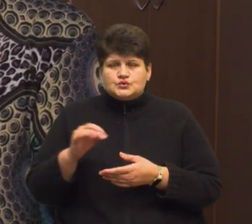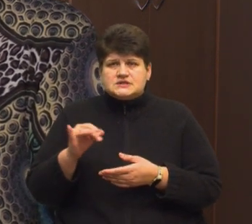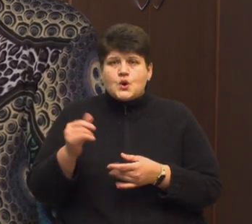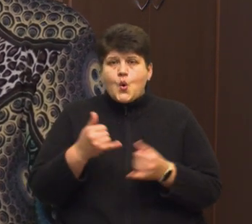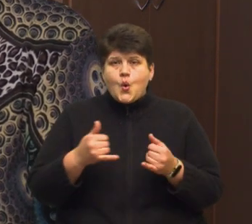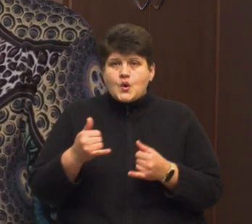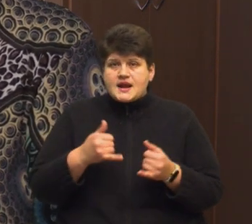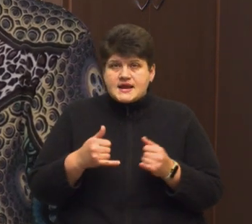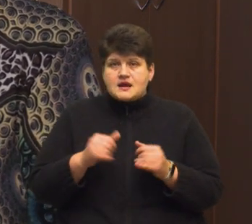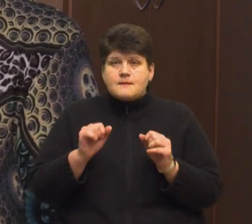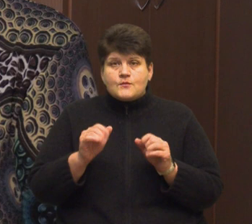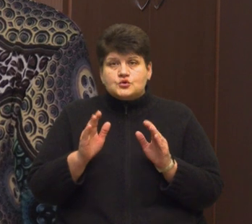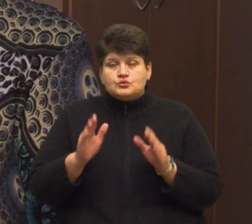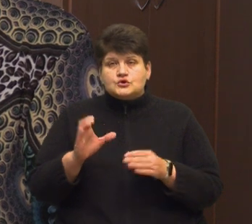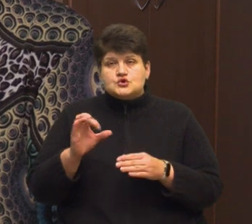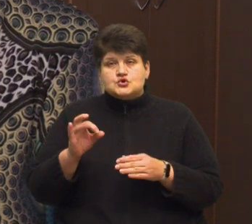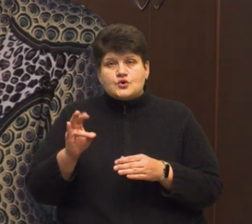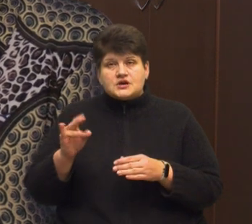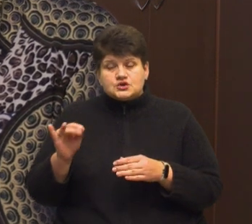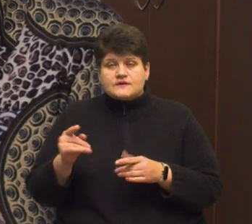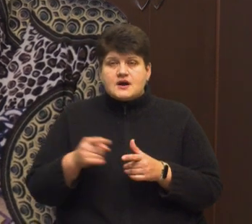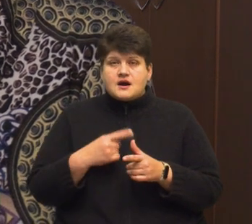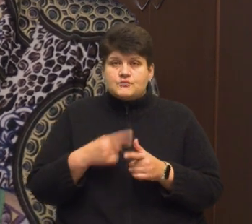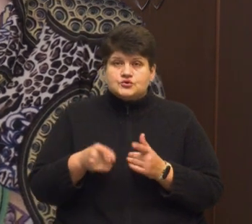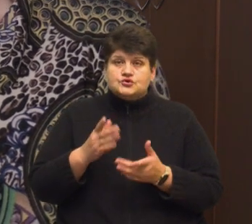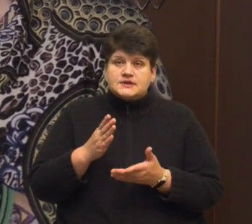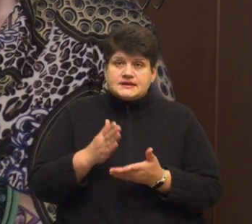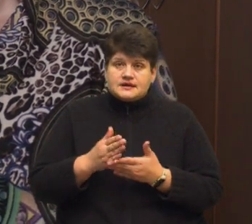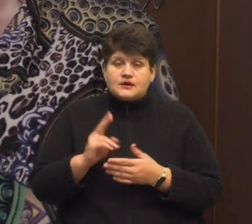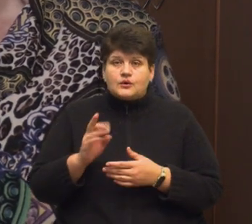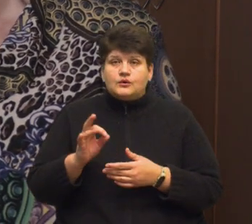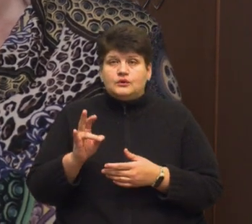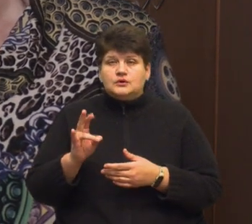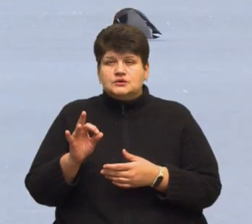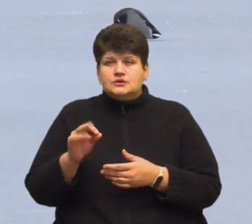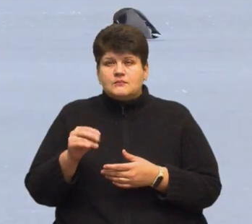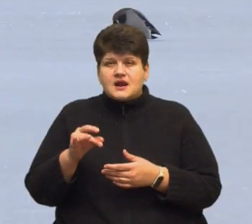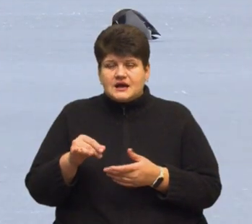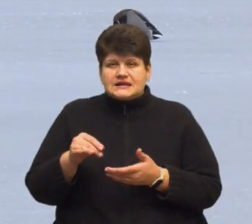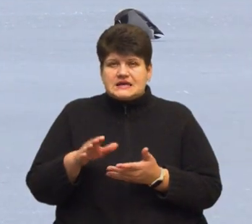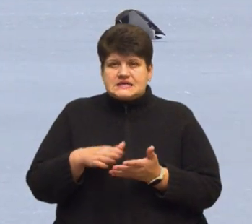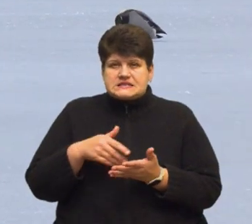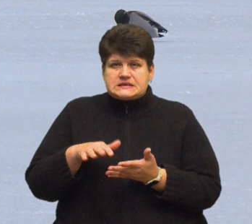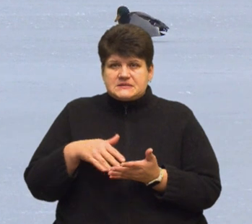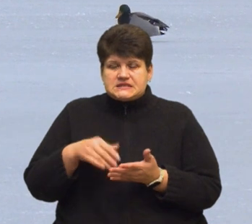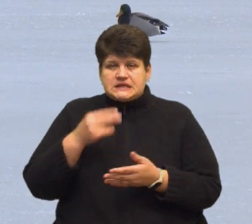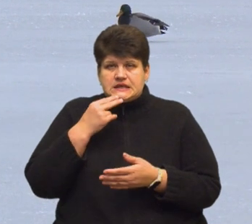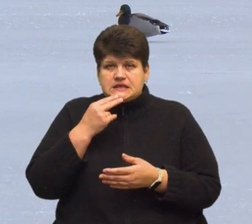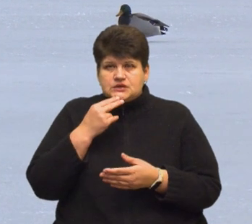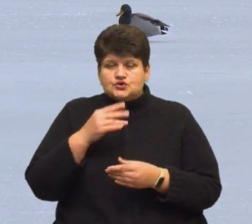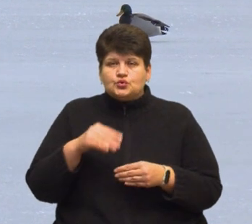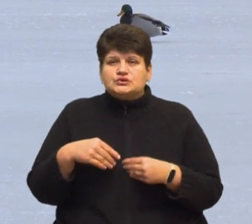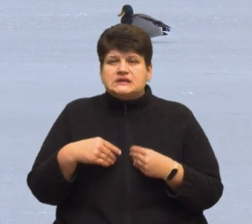Олія може бути соняшникова, а також, якщо є конопляна, просто змастити цю їжу, яку ви